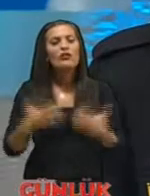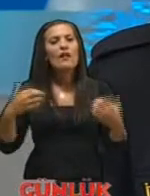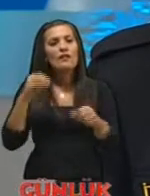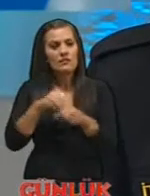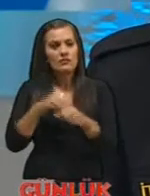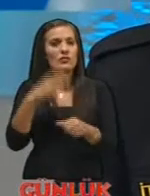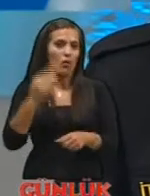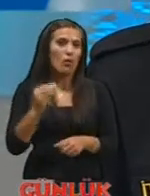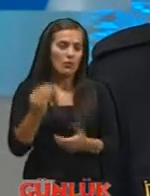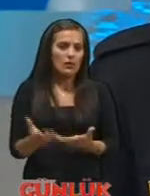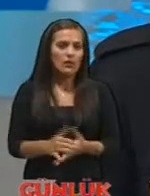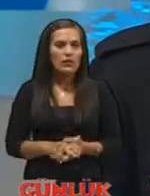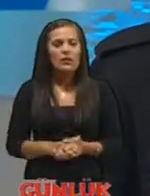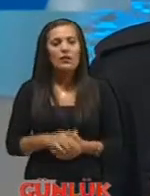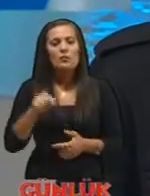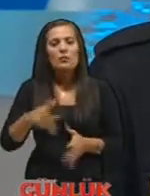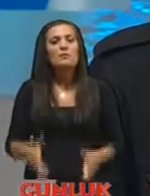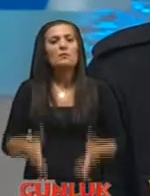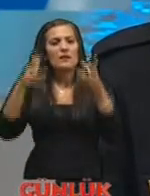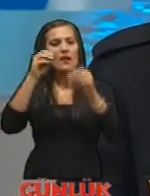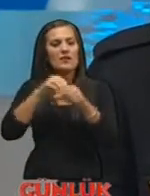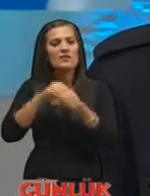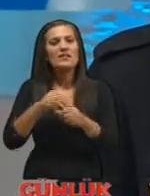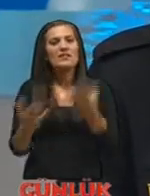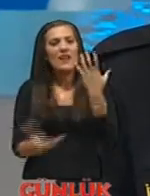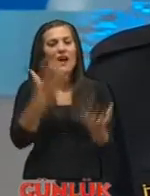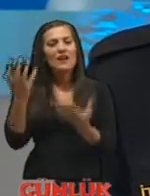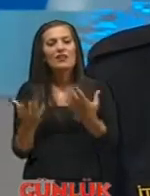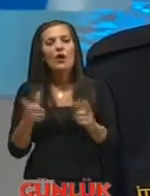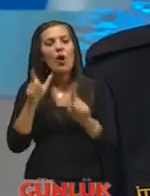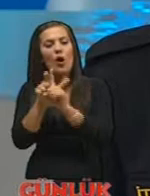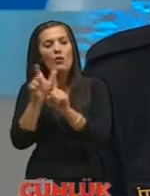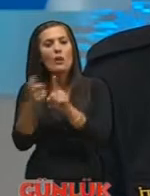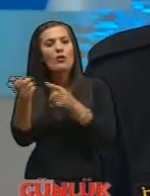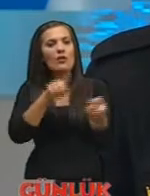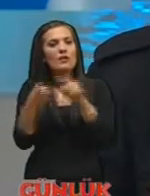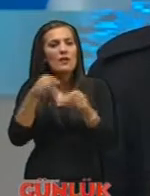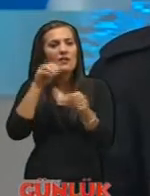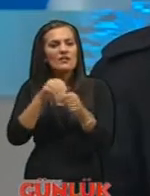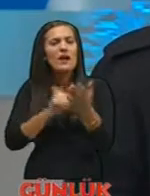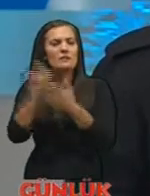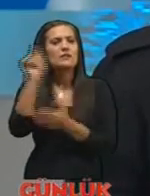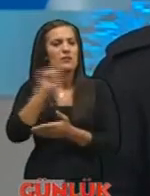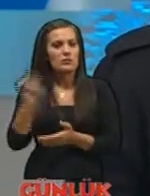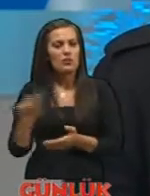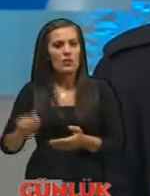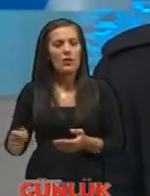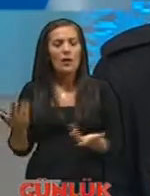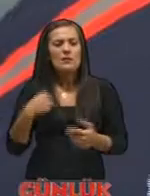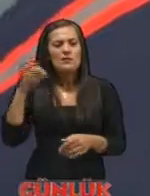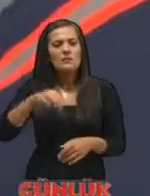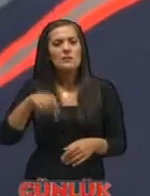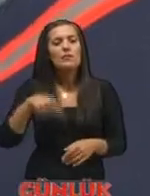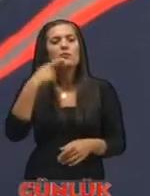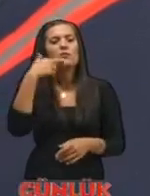içerisinde bulunmaktadır bu binaların yangından korunma yönetmelerinde hepsi yazıyor zaten ama şimdi ben